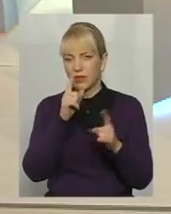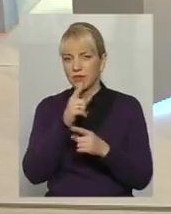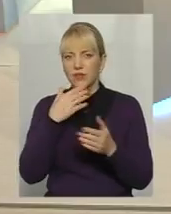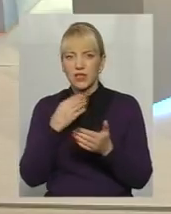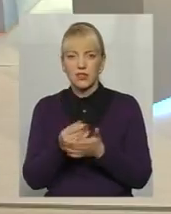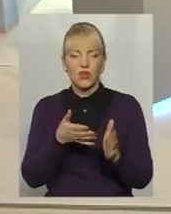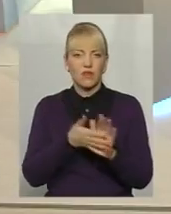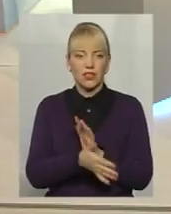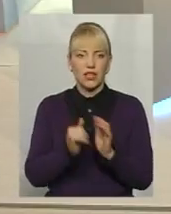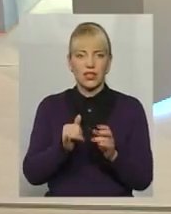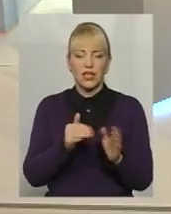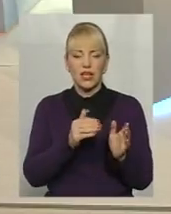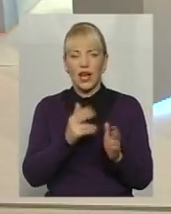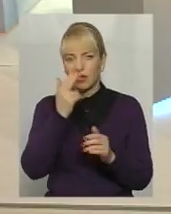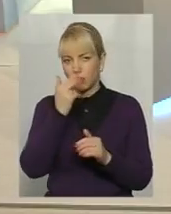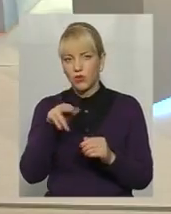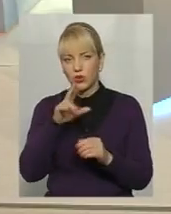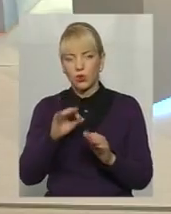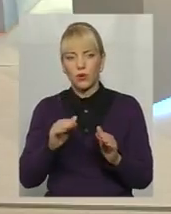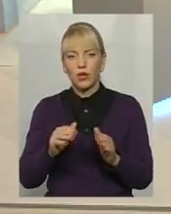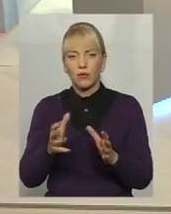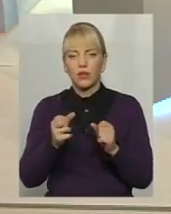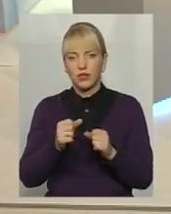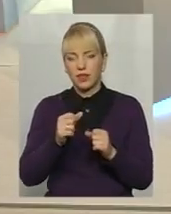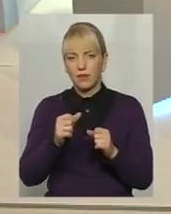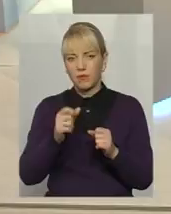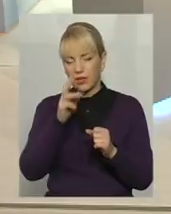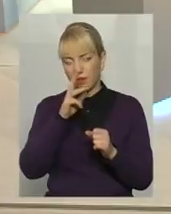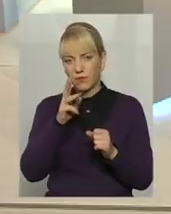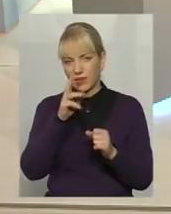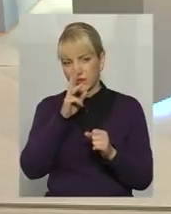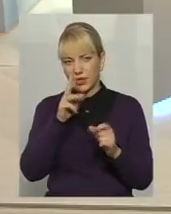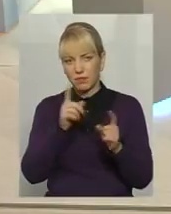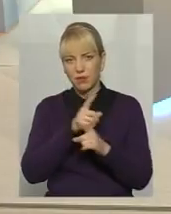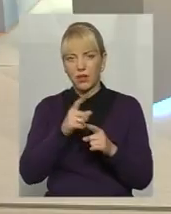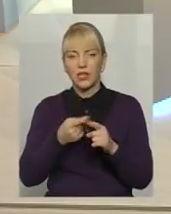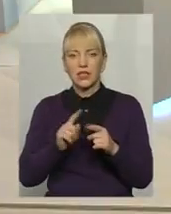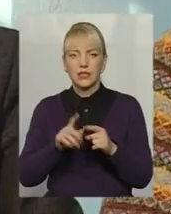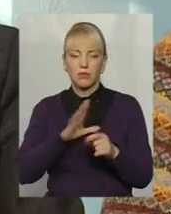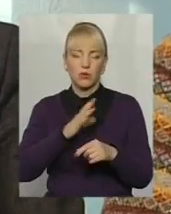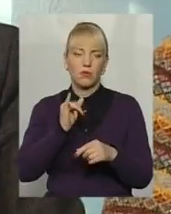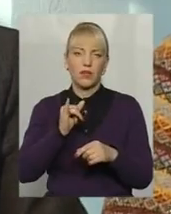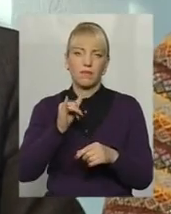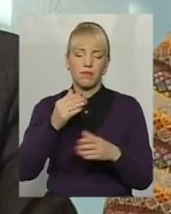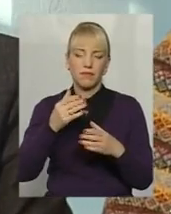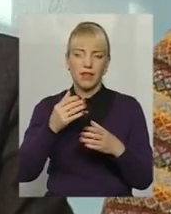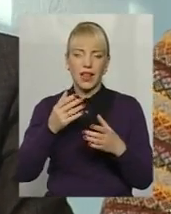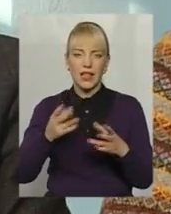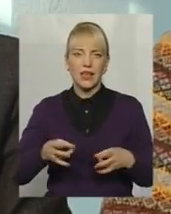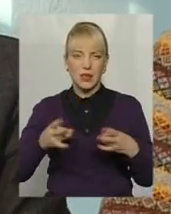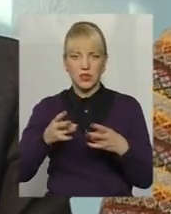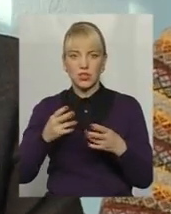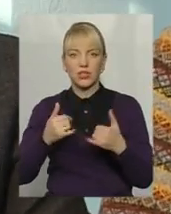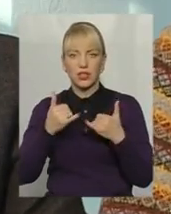витрати і, відповідно, адаптуватися до підняття мінімальної заробітної плати. Це було просто більш м'якше для бізнесу, для самих